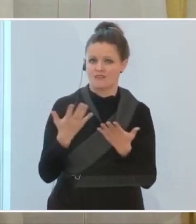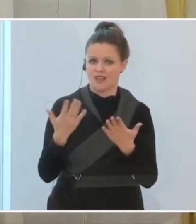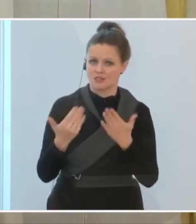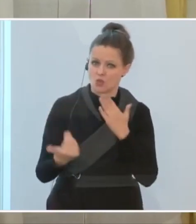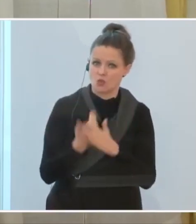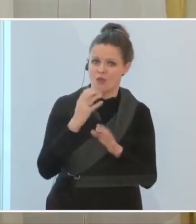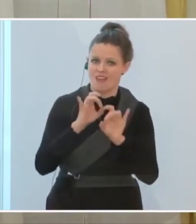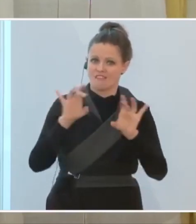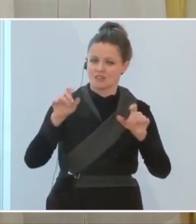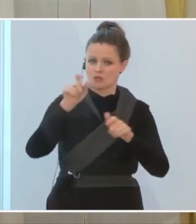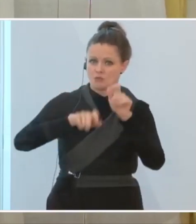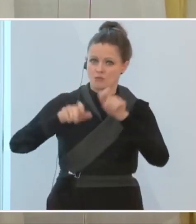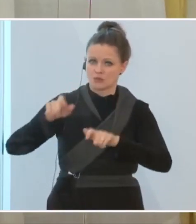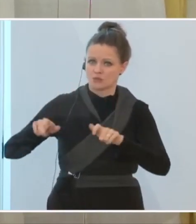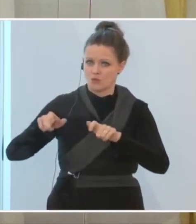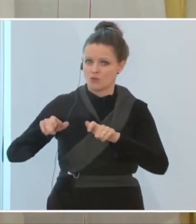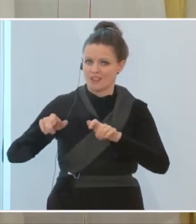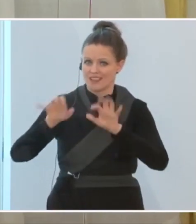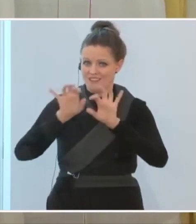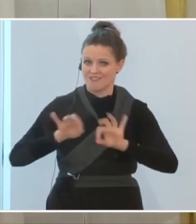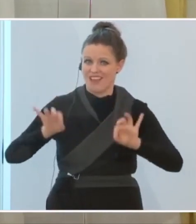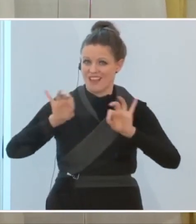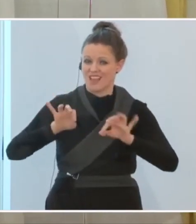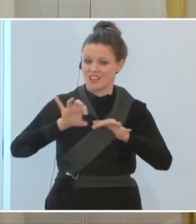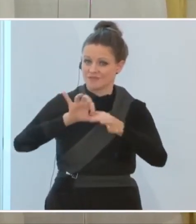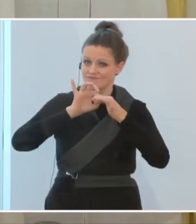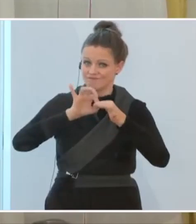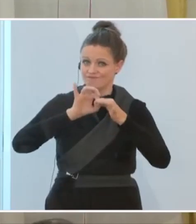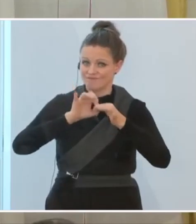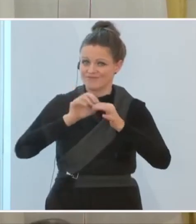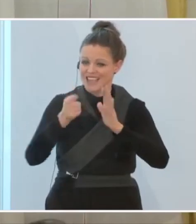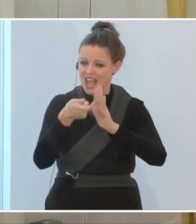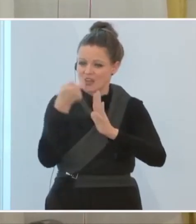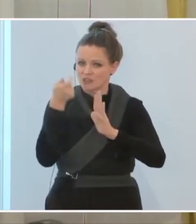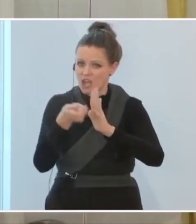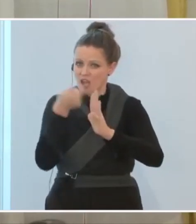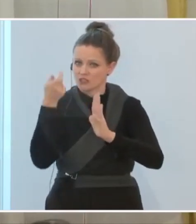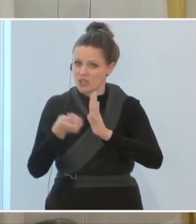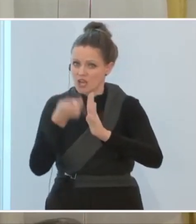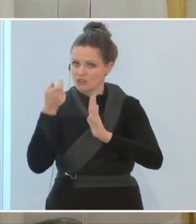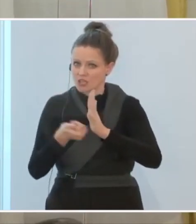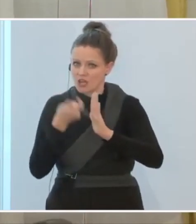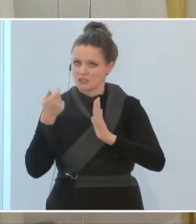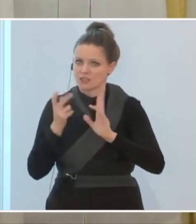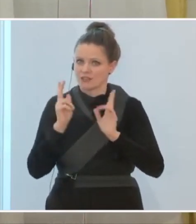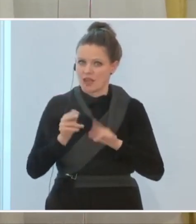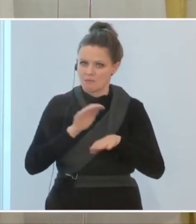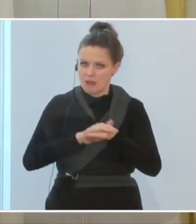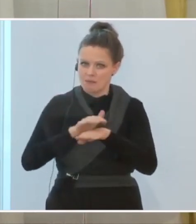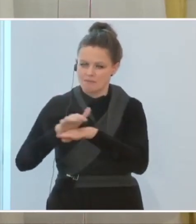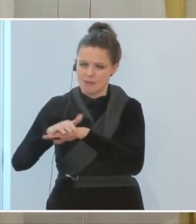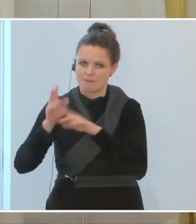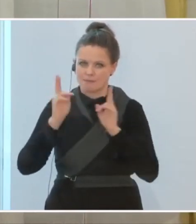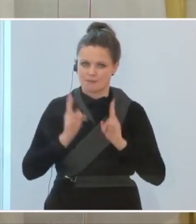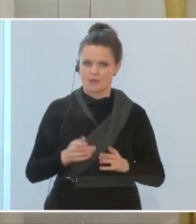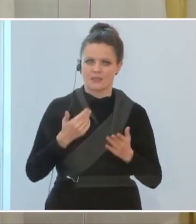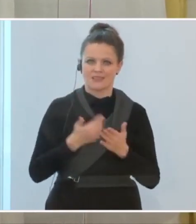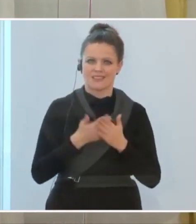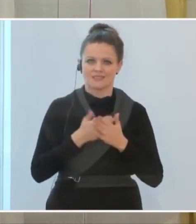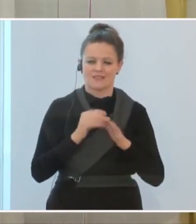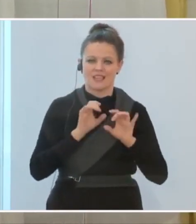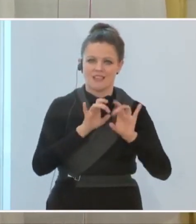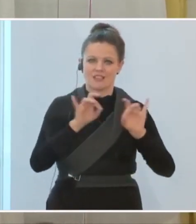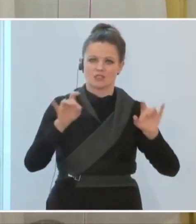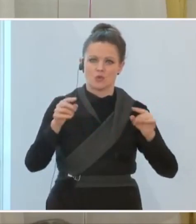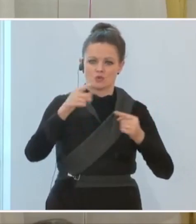Neuinfizierte, möglicherweise durch die Feiertage, aus diesem sichtbar zu machen, auf der einen Seite und damit aus dem Infektionszyklus